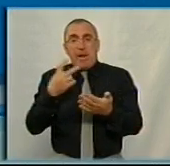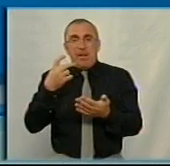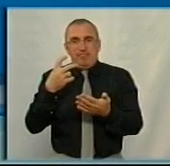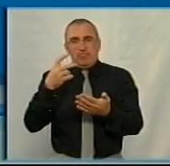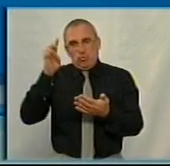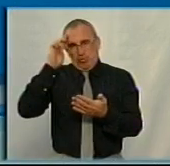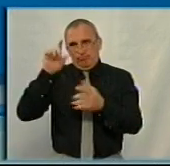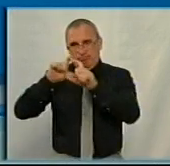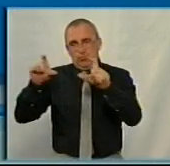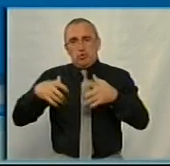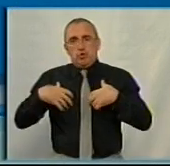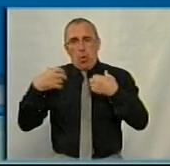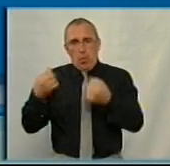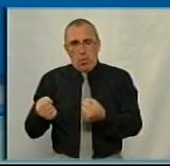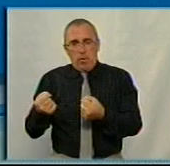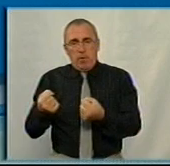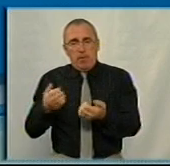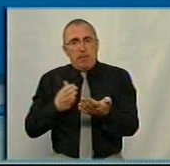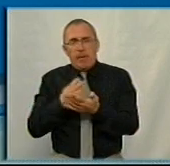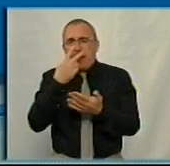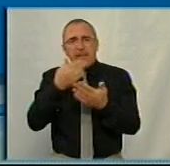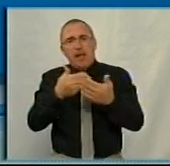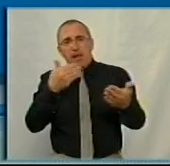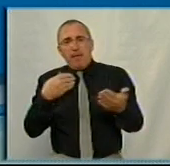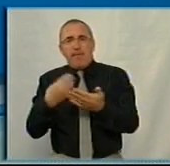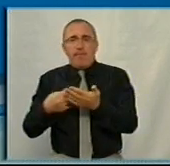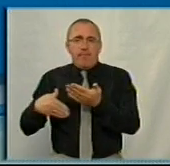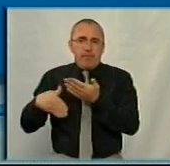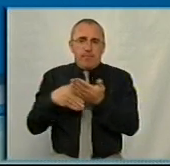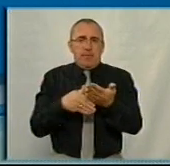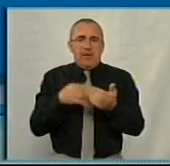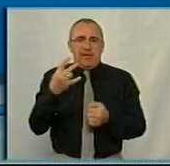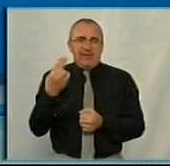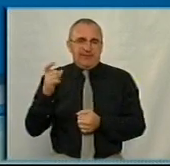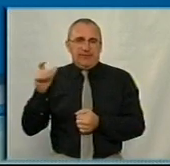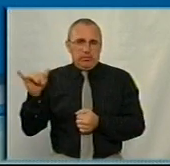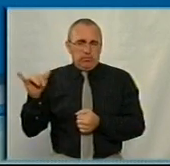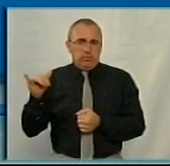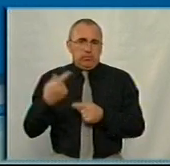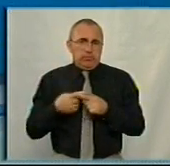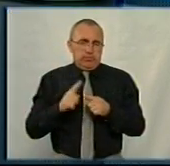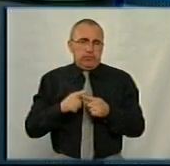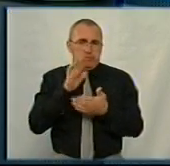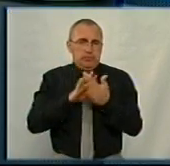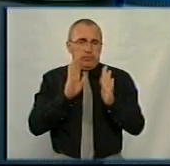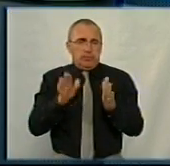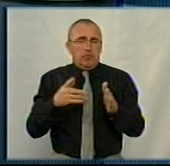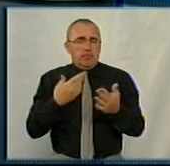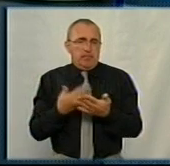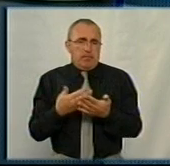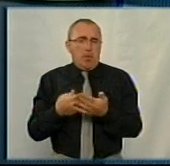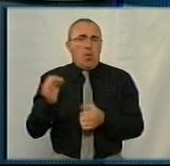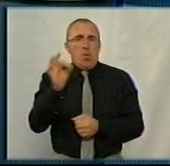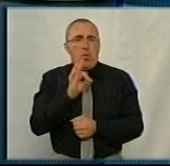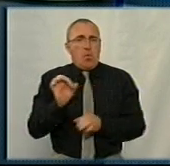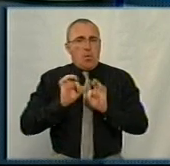Мова йде про інші напрямки, які не передбачаються фінансування Національної служби здоров'я. Тобто, у вас різні, так, прошу, переписнути. Наприклад, мова йде